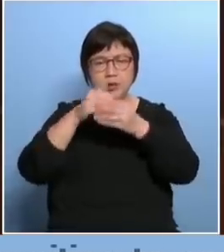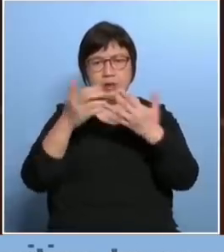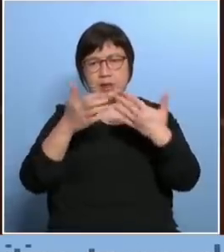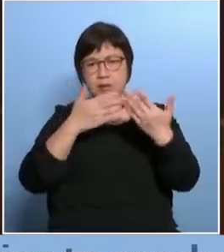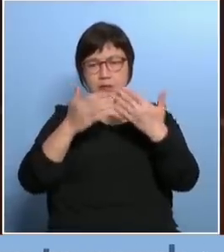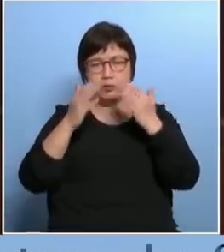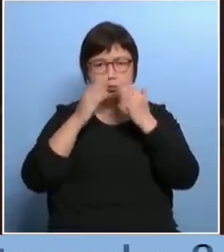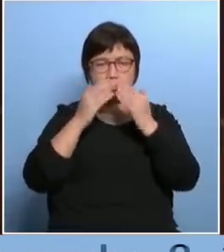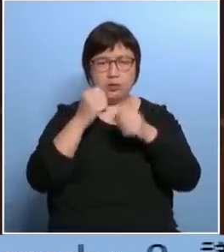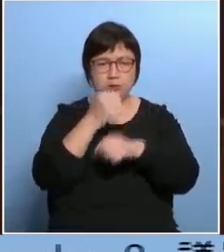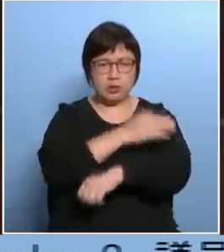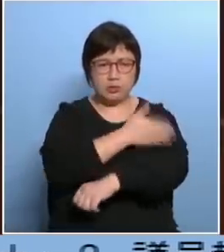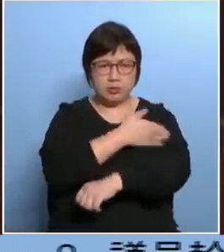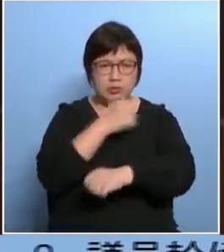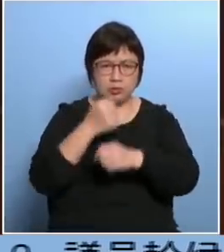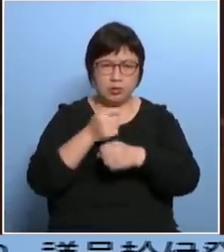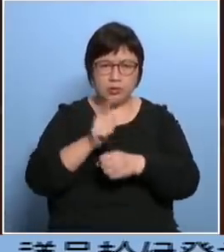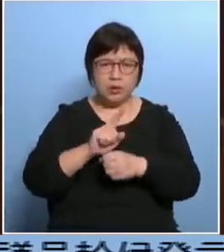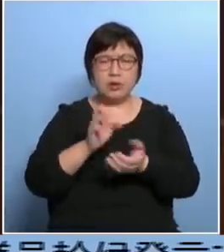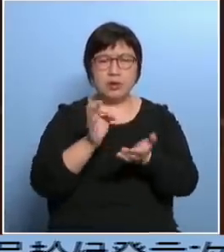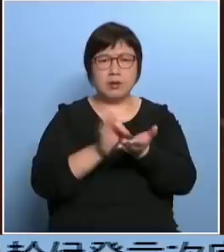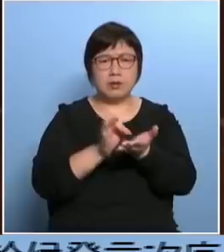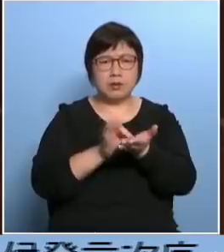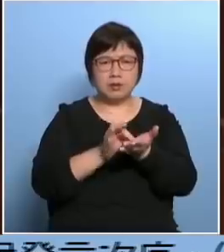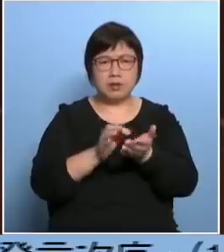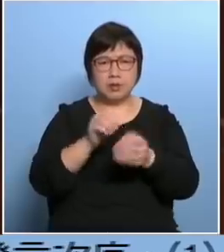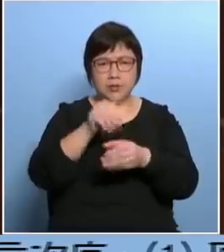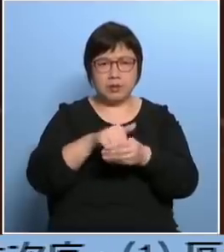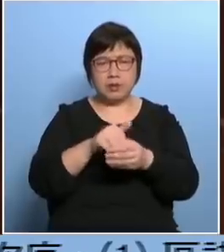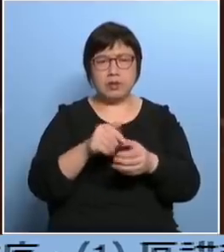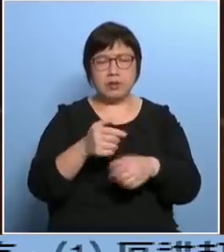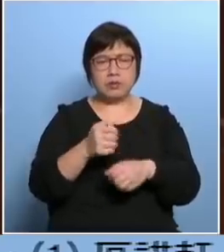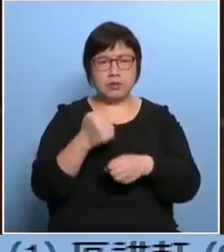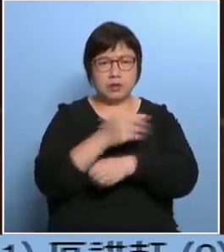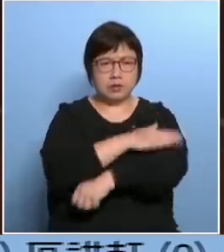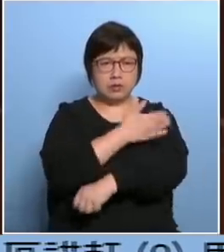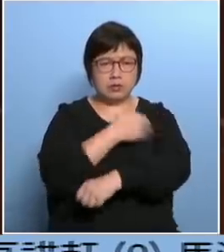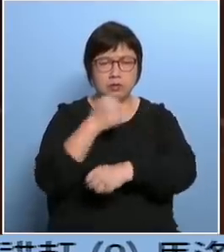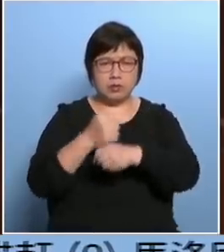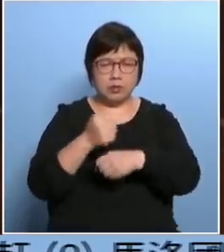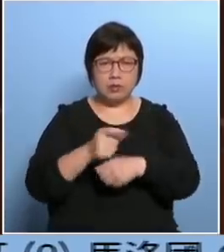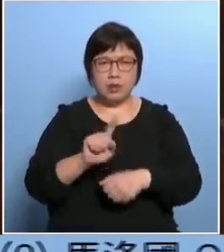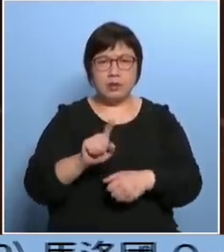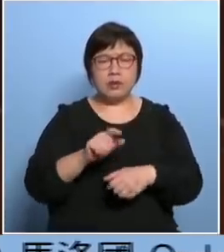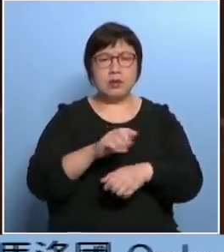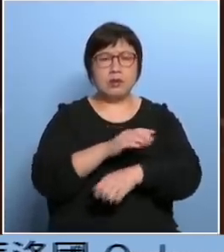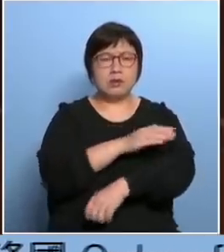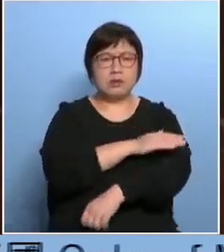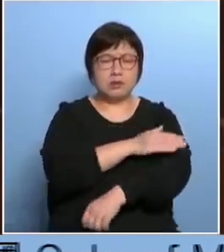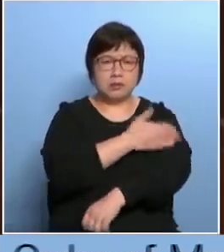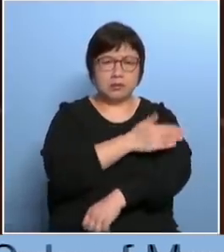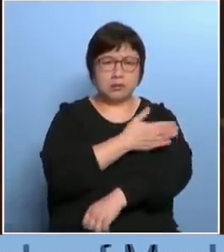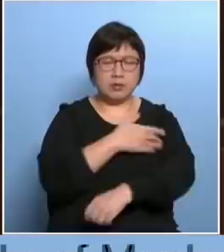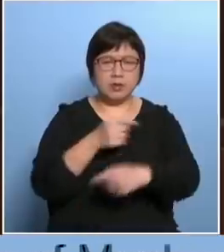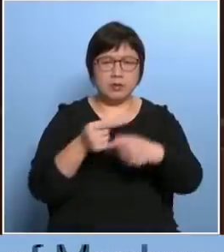票站职员要做些什么这个是要做的这个其实需要写在法例里面特别是票站职员的公正性我们